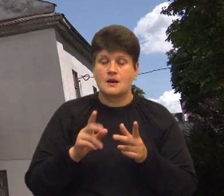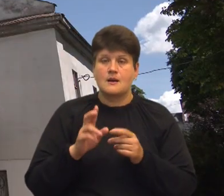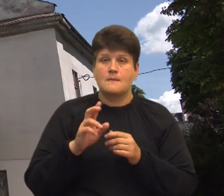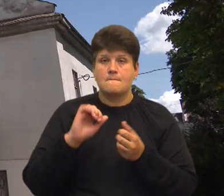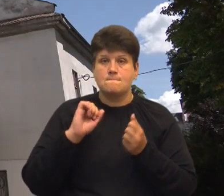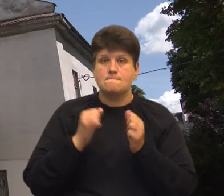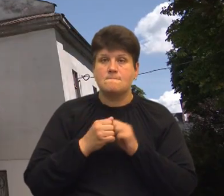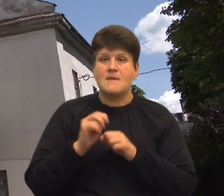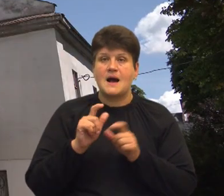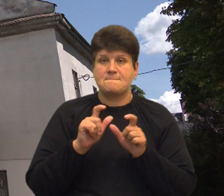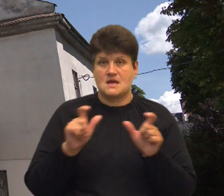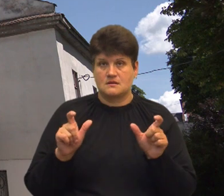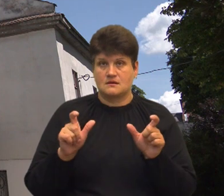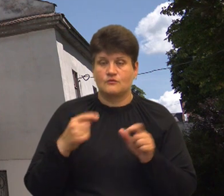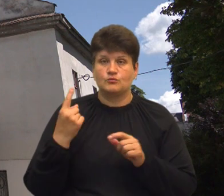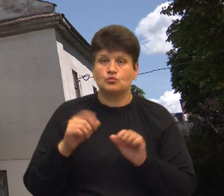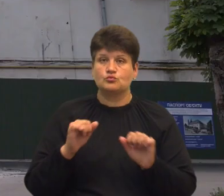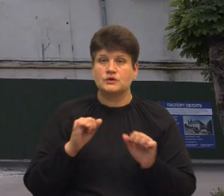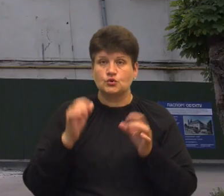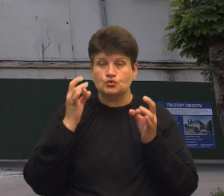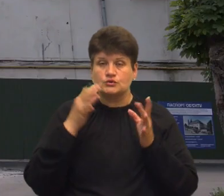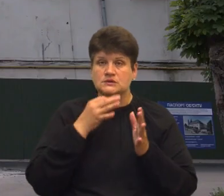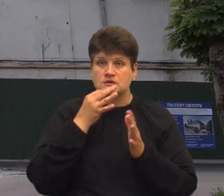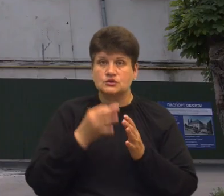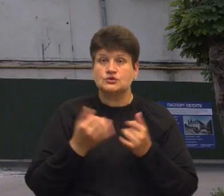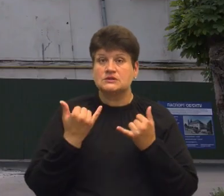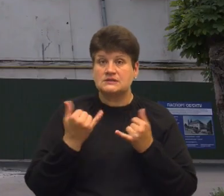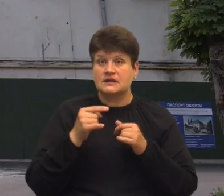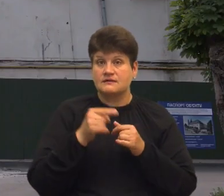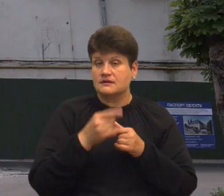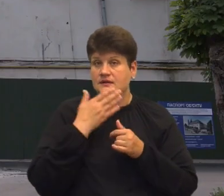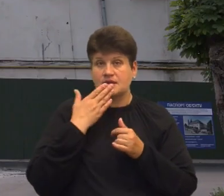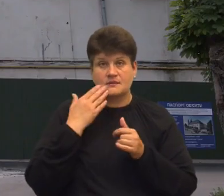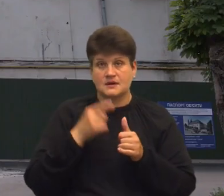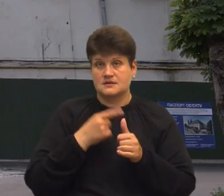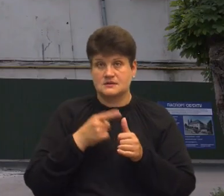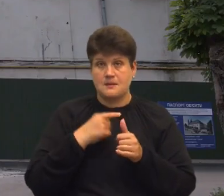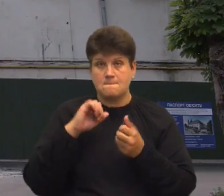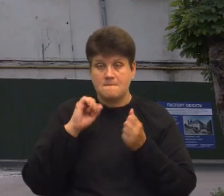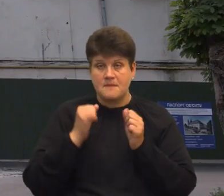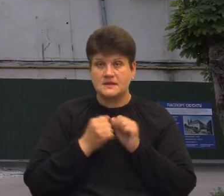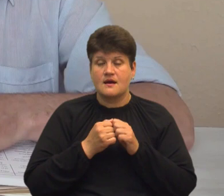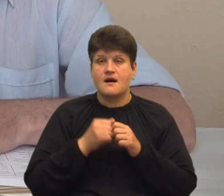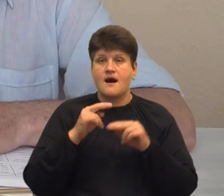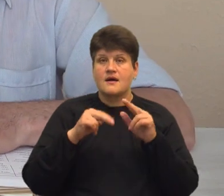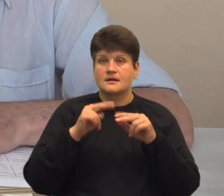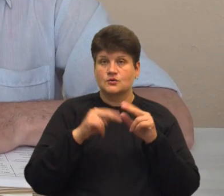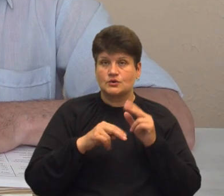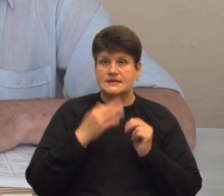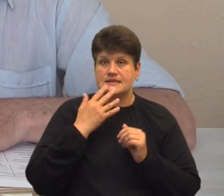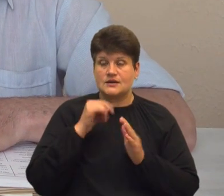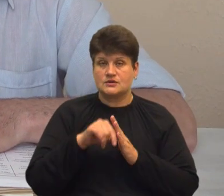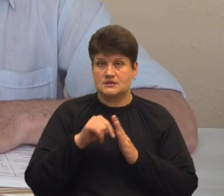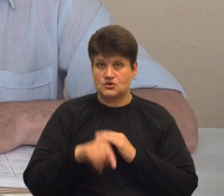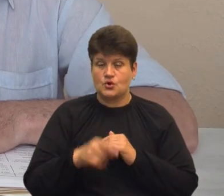управлінні культури нам підтвердили, що домініканський монастир наразі не має статусу пам'ятки архітектури національного значення За словами